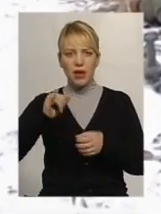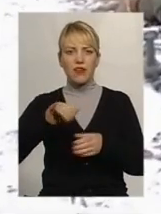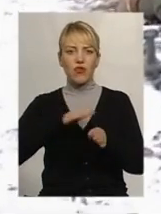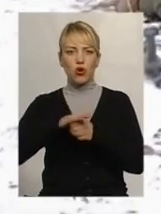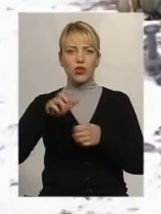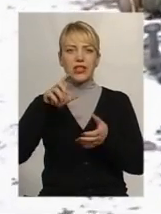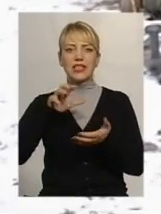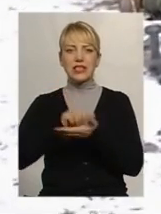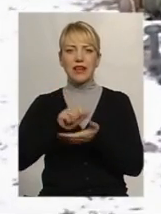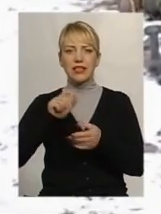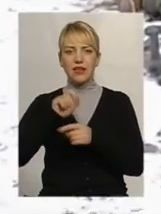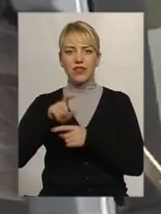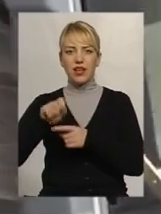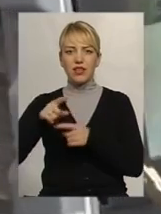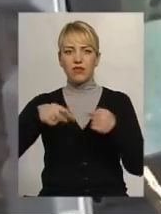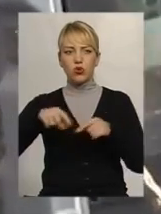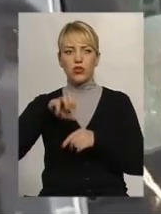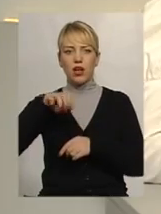міжнародних миротворчих операціях.